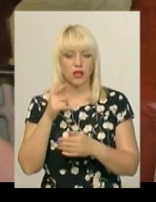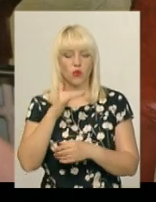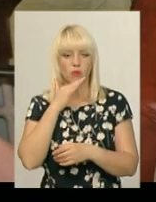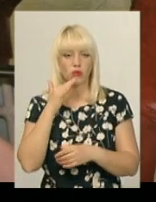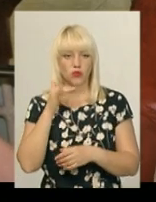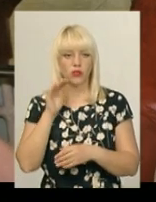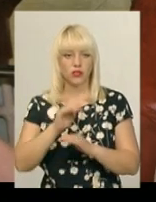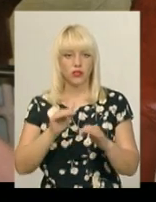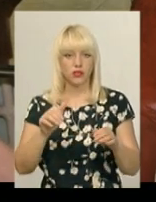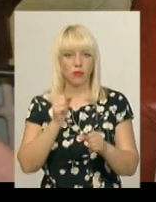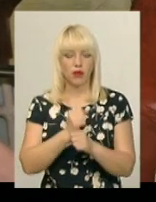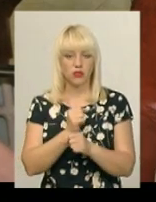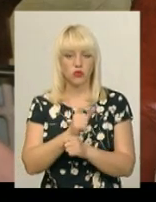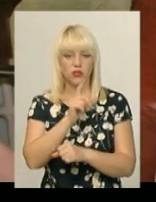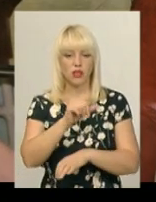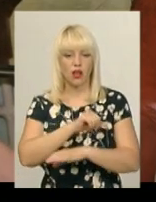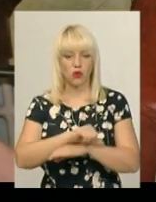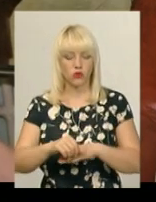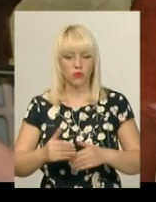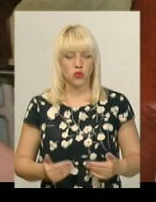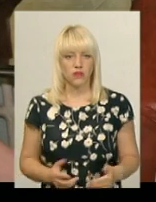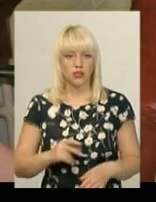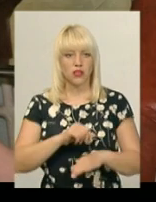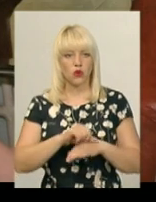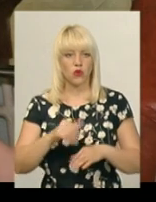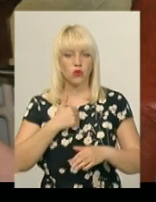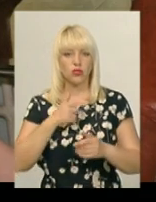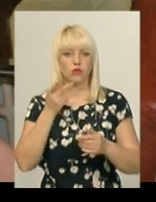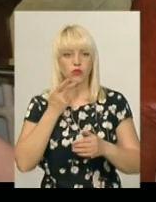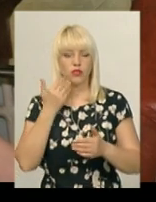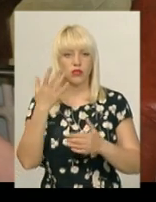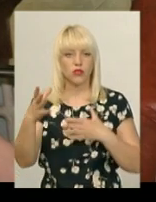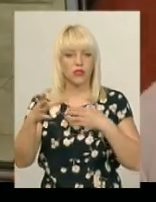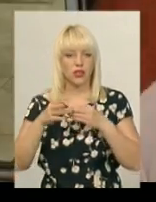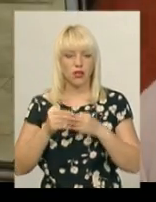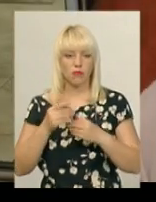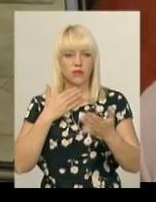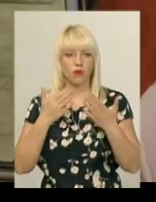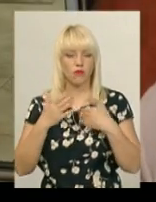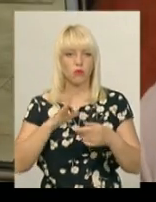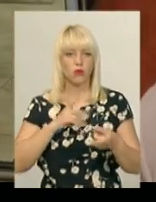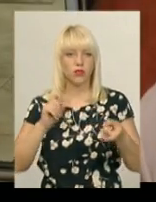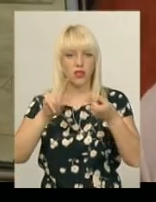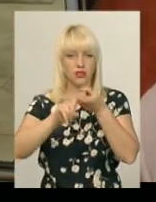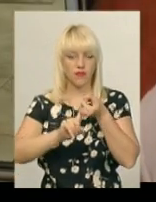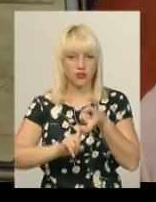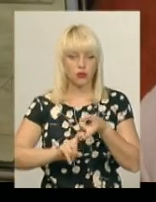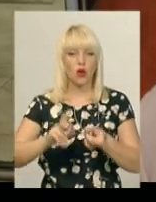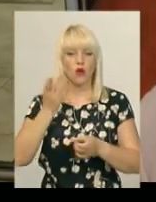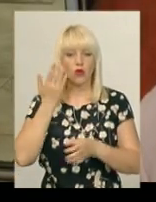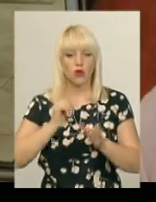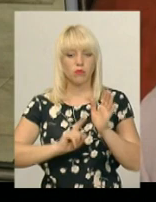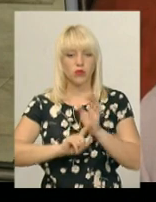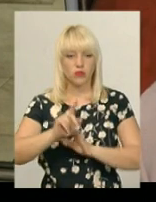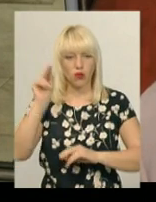них діти працюють за кордоном, проживають за кордоном, вони хочуть з ними постійно спілкуватися, бути на зв'язку. Коли починаємо навчання, ми намагаємось